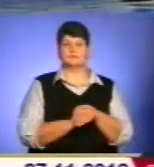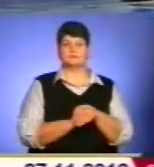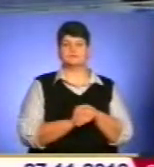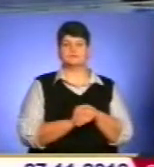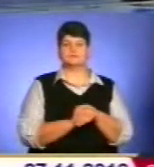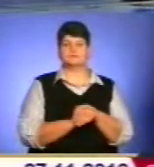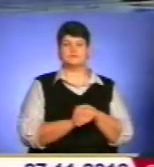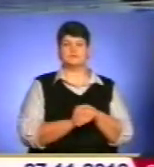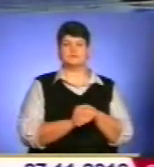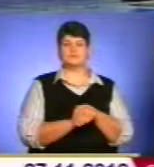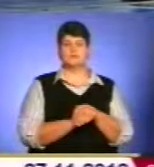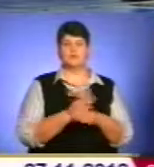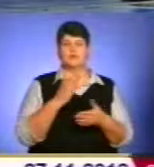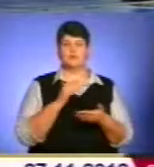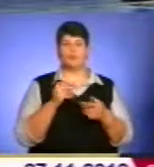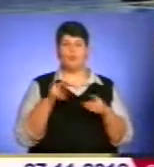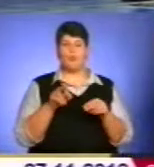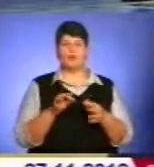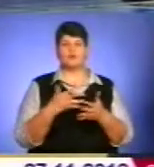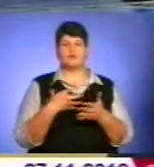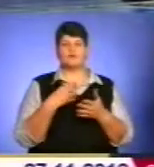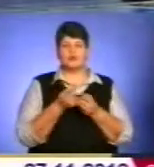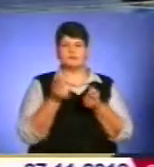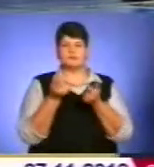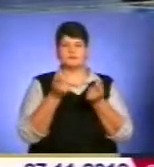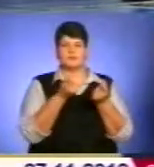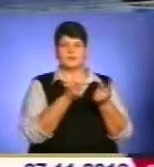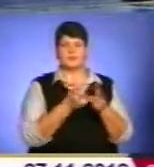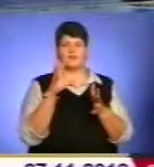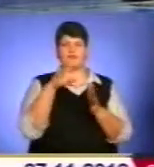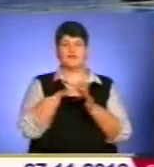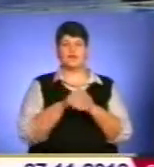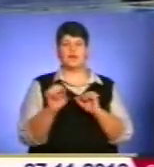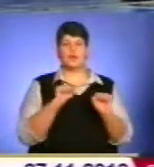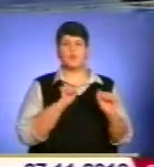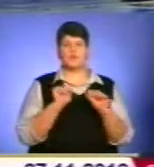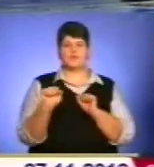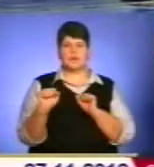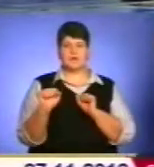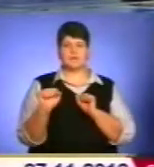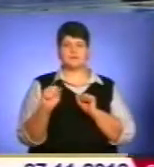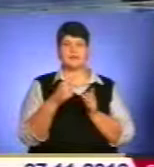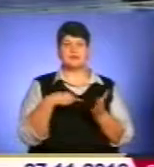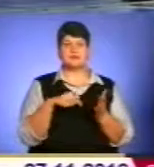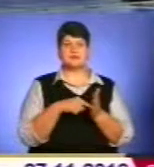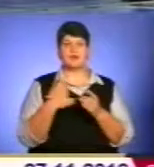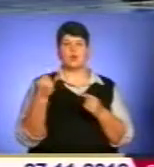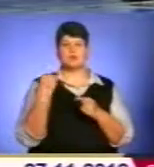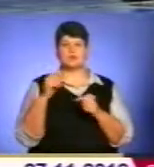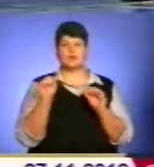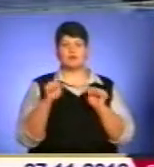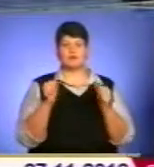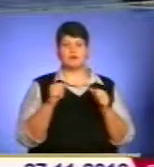по трошки, по своїй крапельці вклали управління міські обласні управління